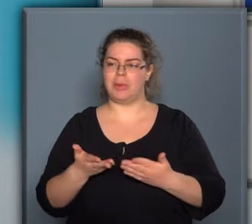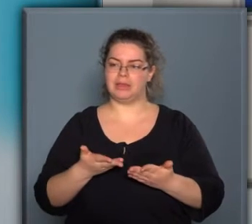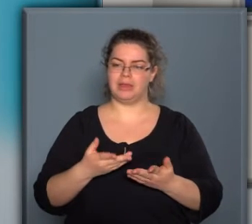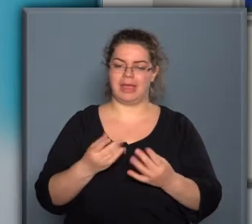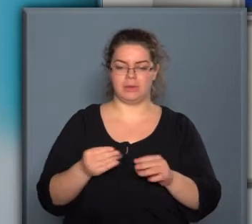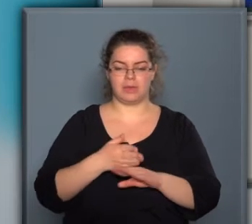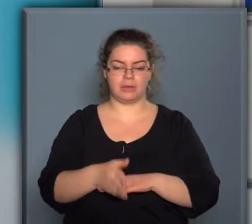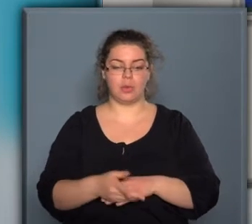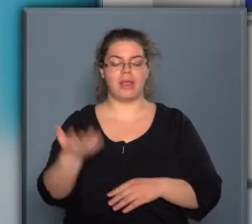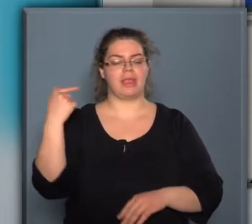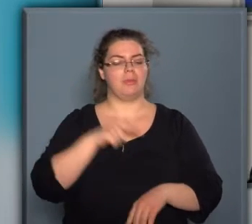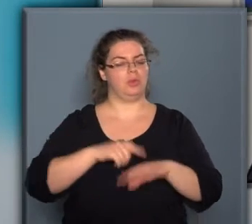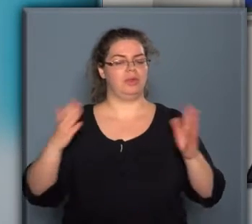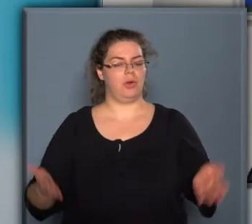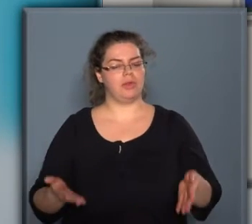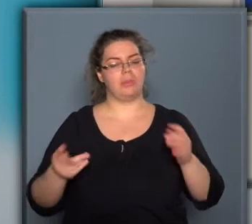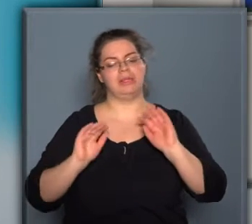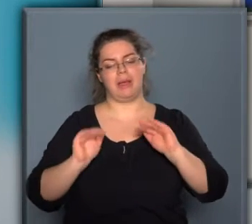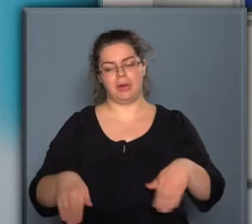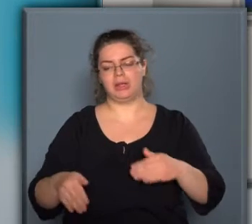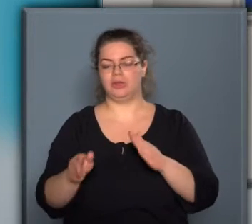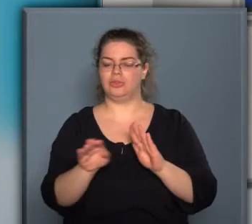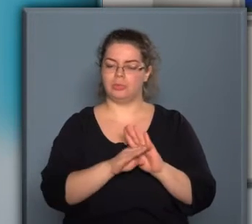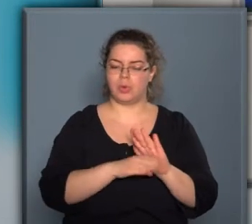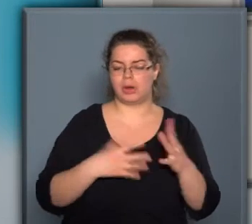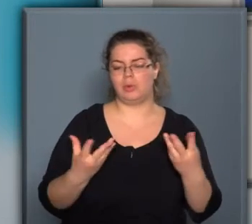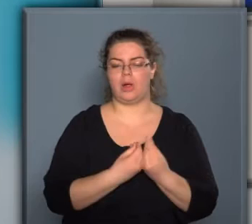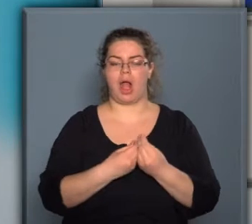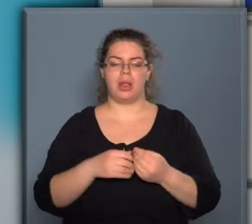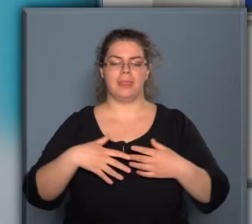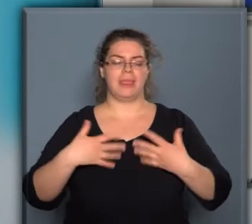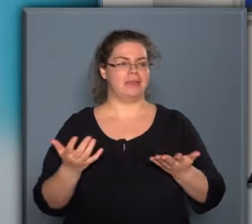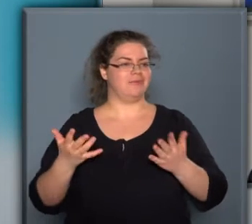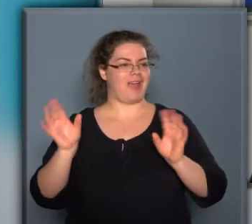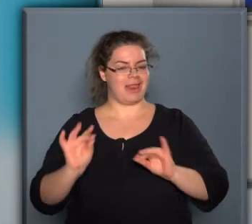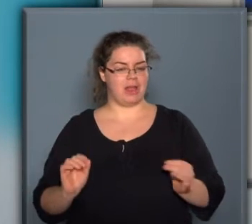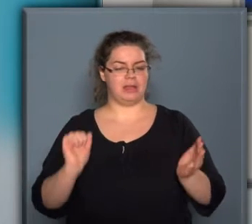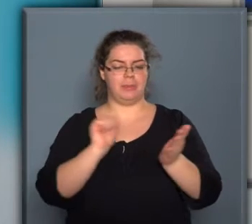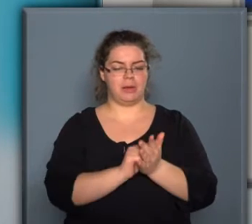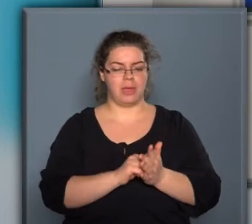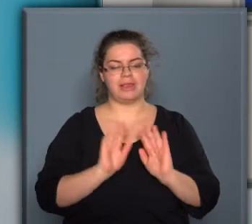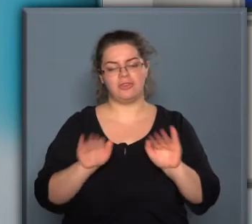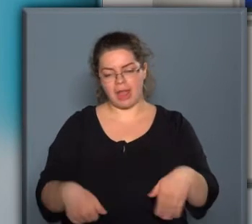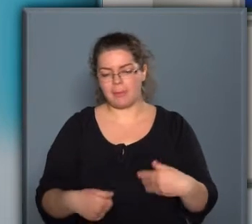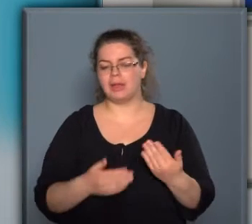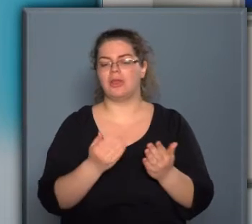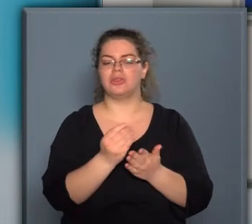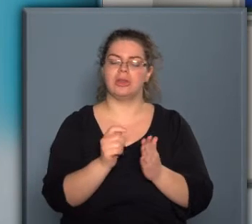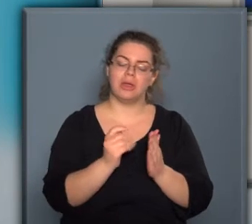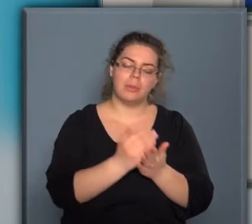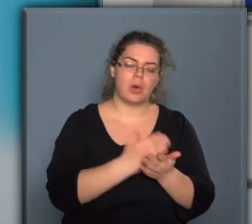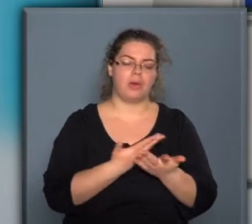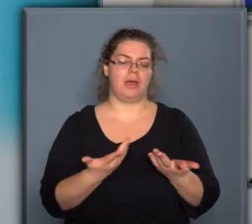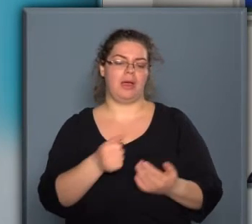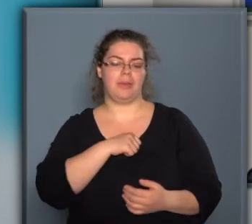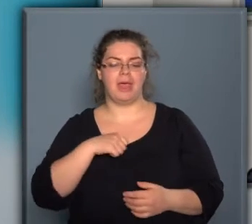eszközein túl az elmúlt időszakban a támogatási programjainkkal, nagyválti beruházási támogatási program, egyedi kormány